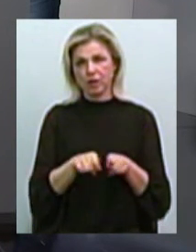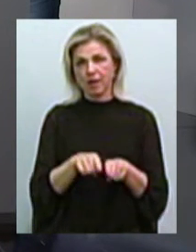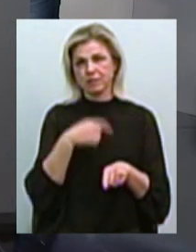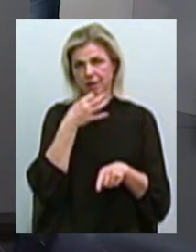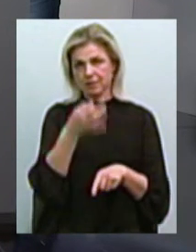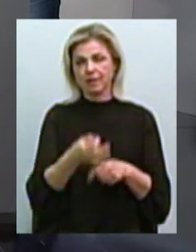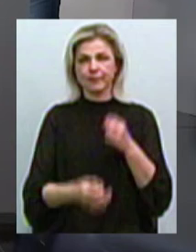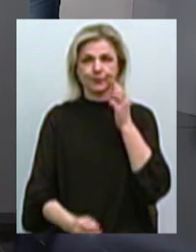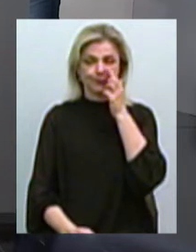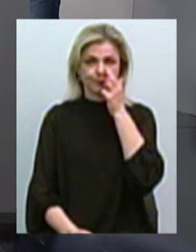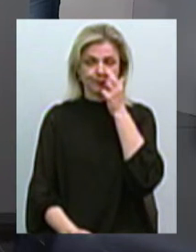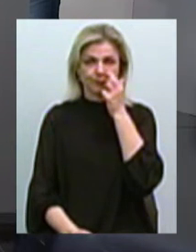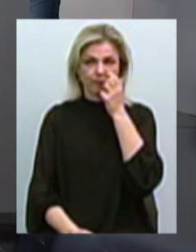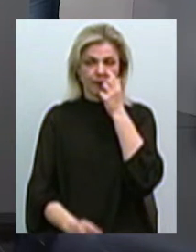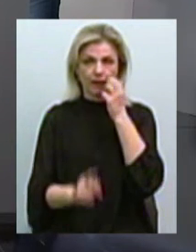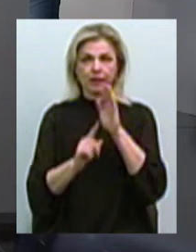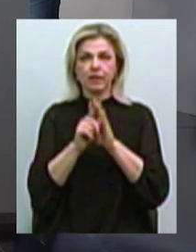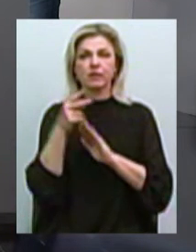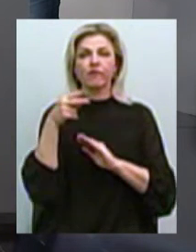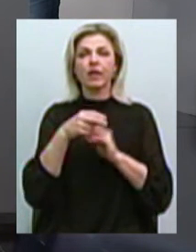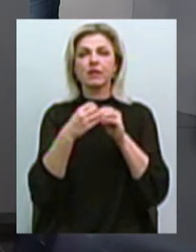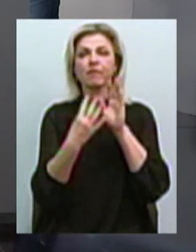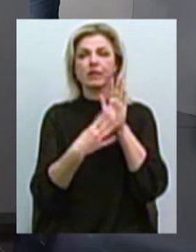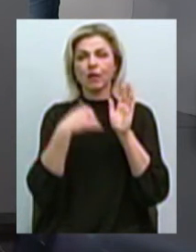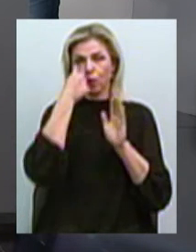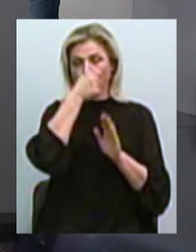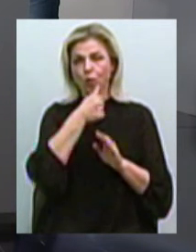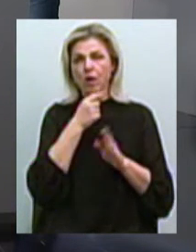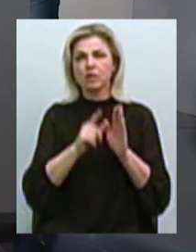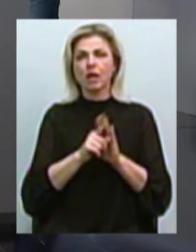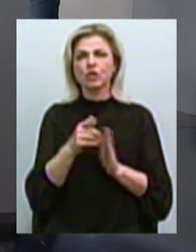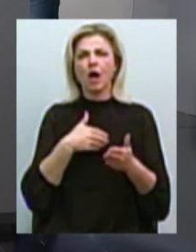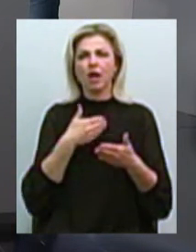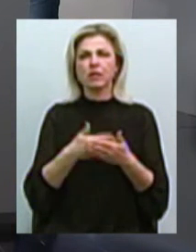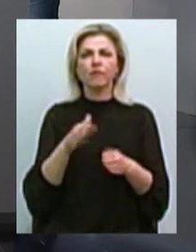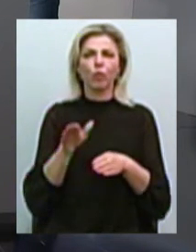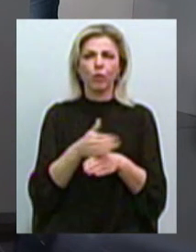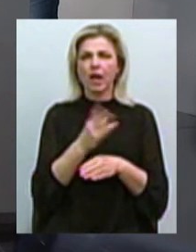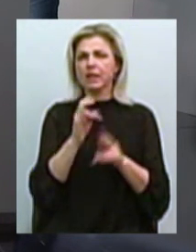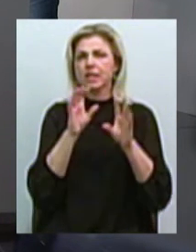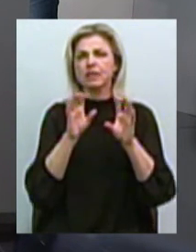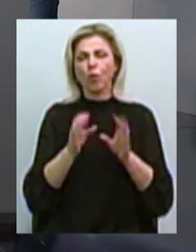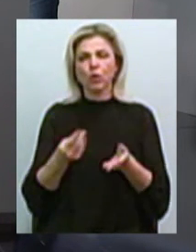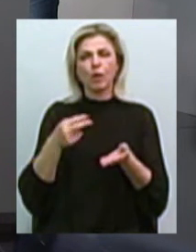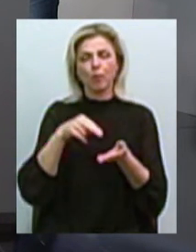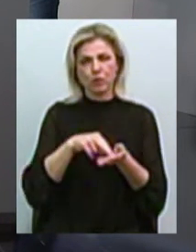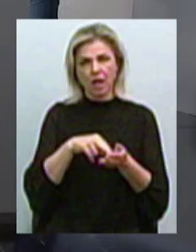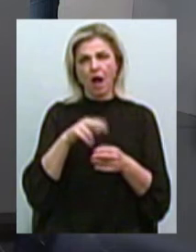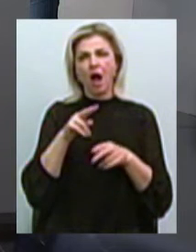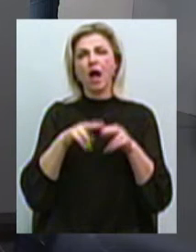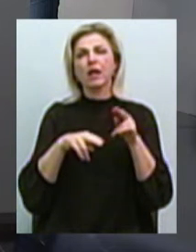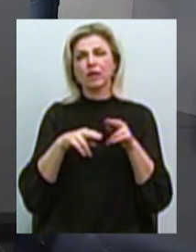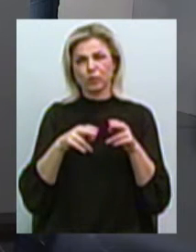Від початку 2019 року розпочався активний демонтаж незаконних малих архітектурних форм.